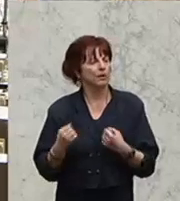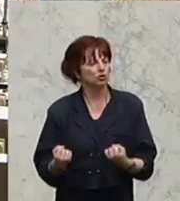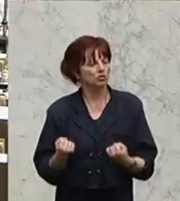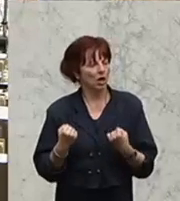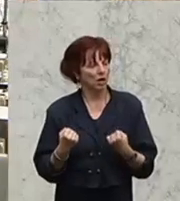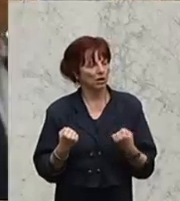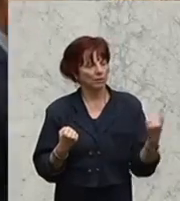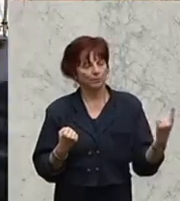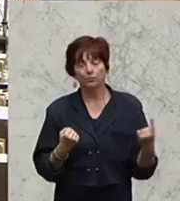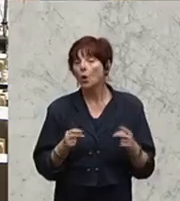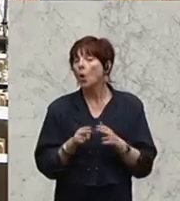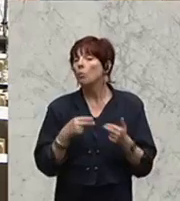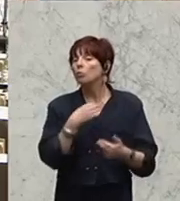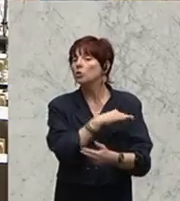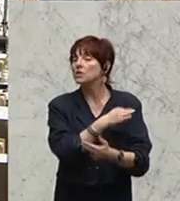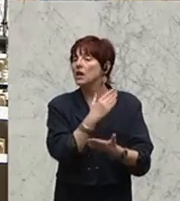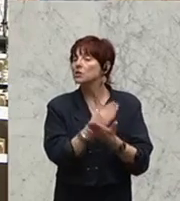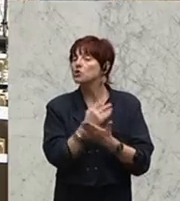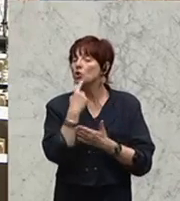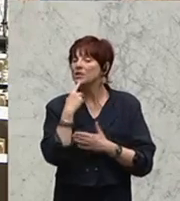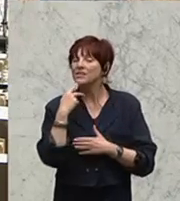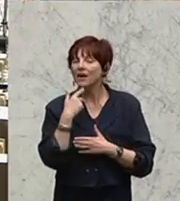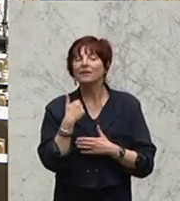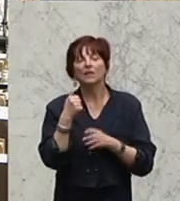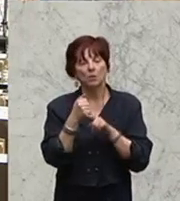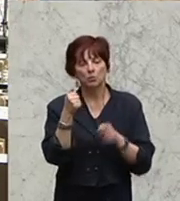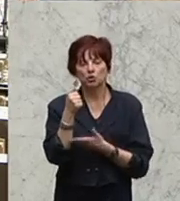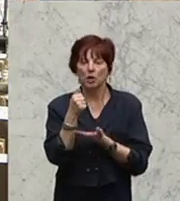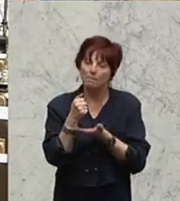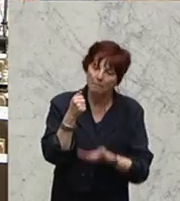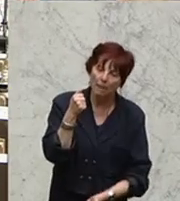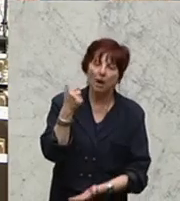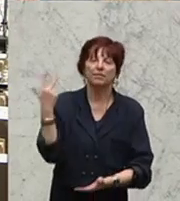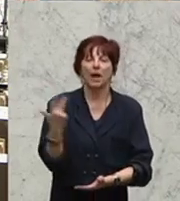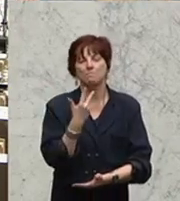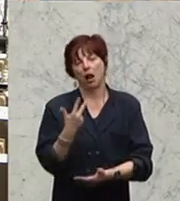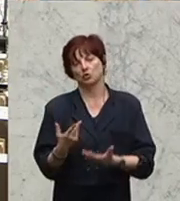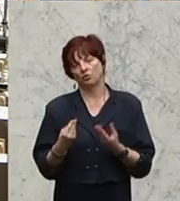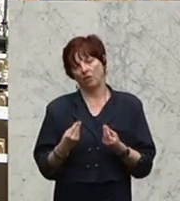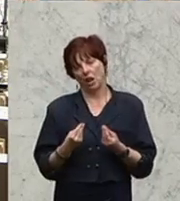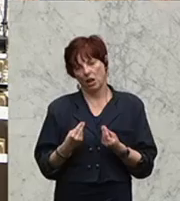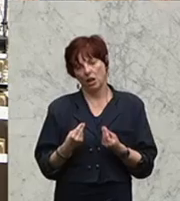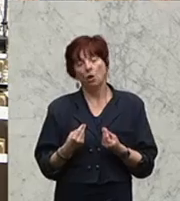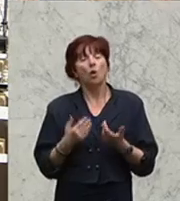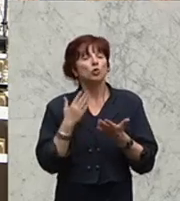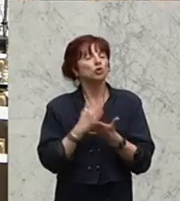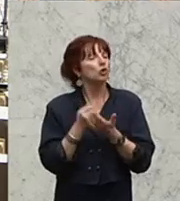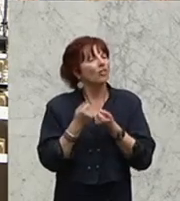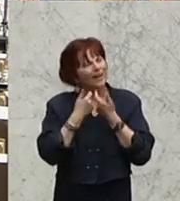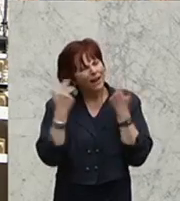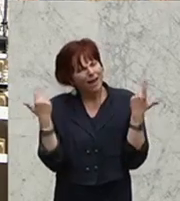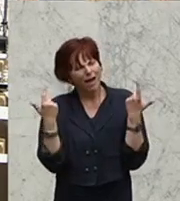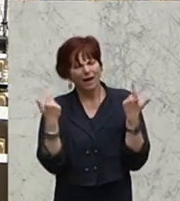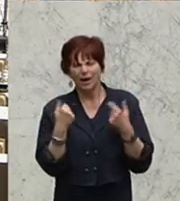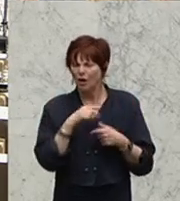Verdreifachung der finanziellen Mittel in diesem Zusammenhang hingewiesen. Und es gibt das klare Bekenntnis auch